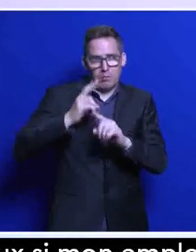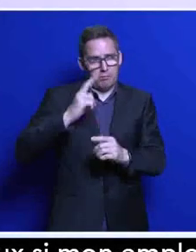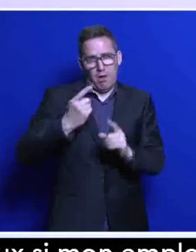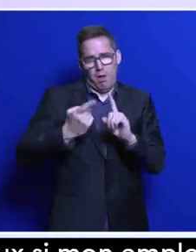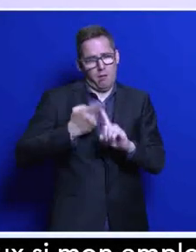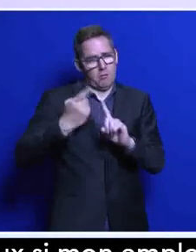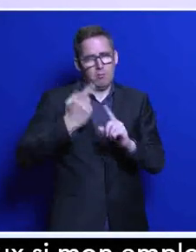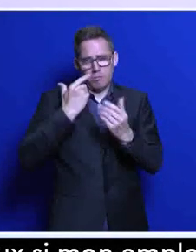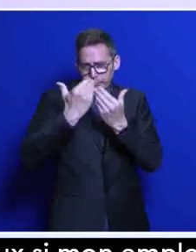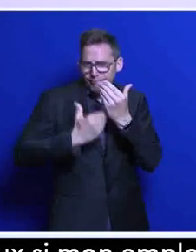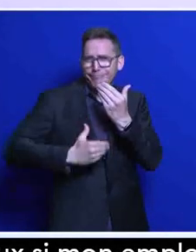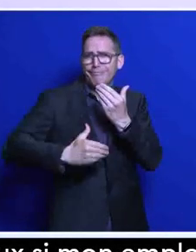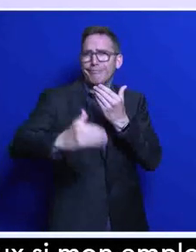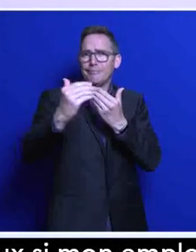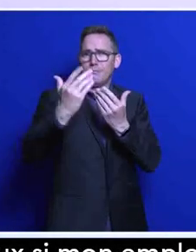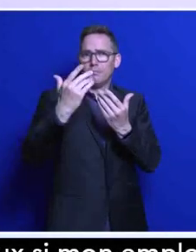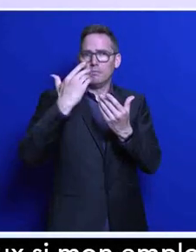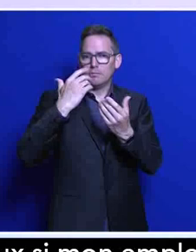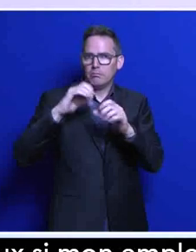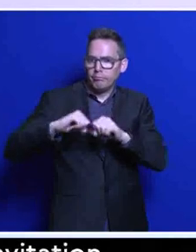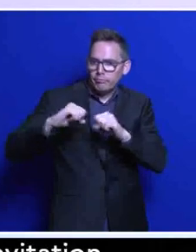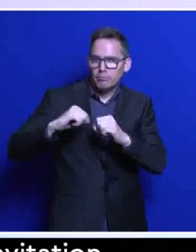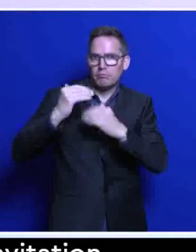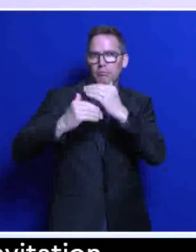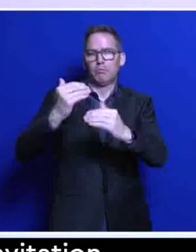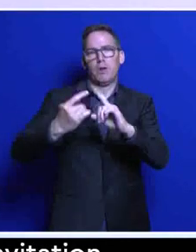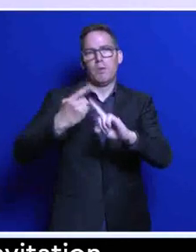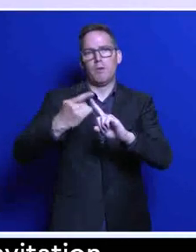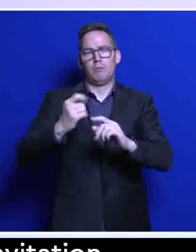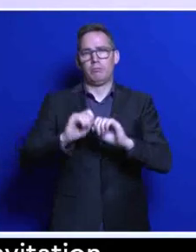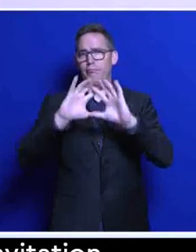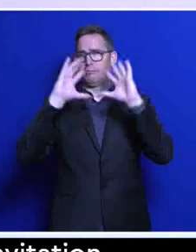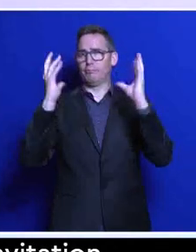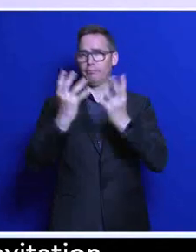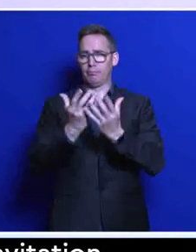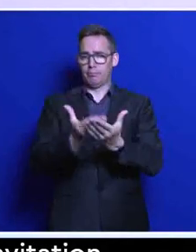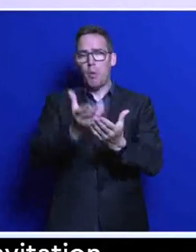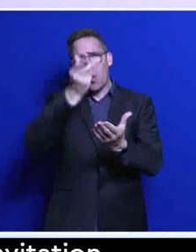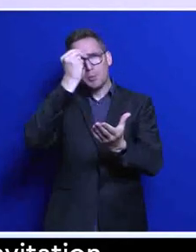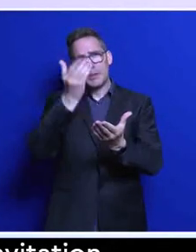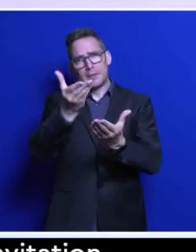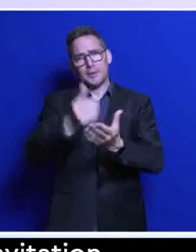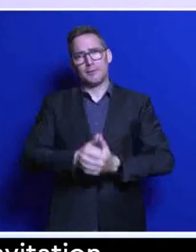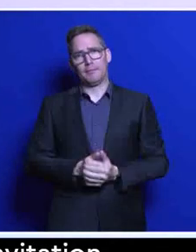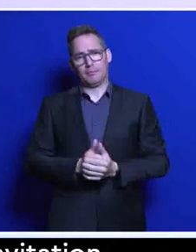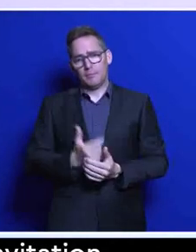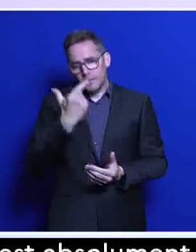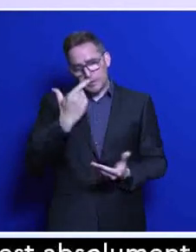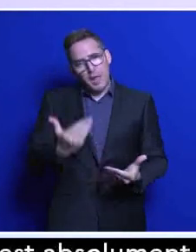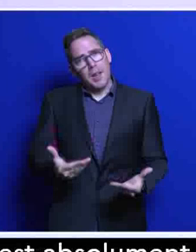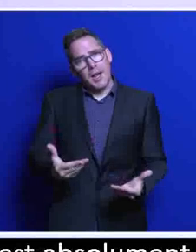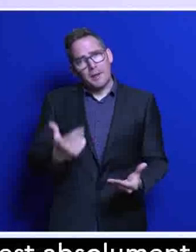pour garantir l'indépendance totale de nos chaînes de valeur. Vous le voyez, je pense que nous ne sommes qu'au début